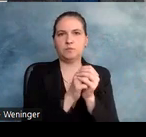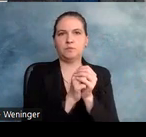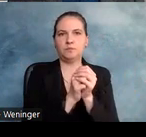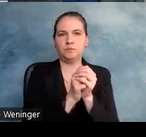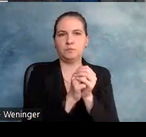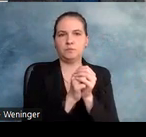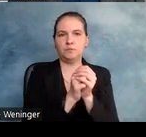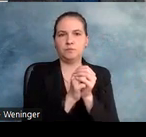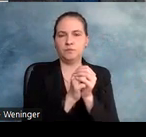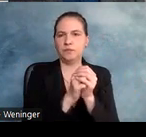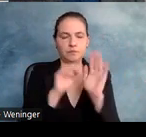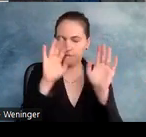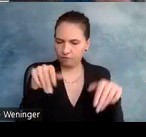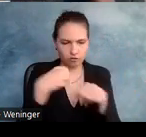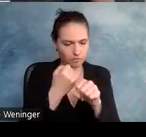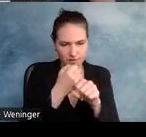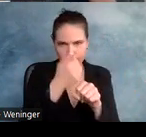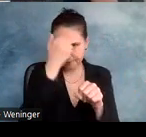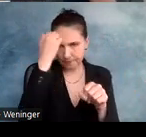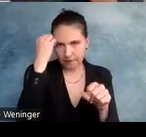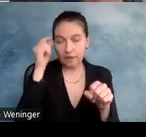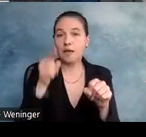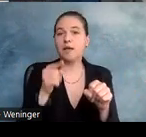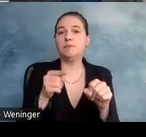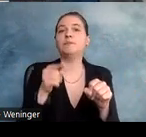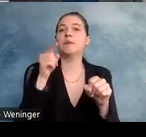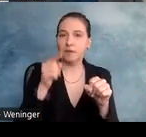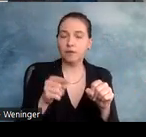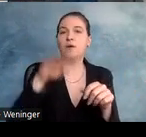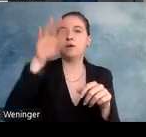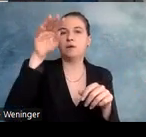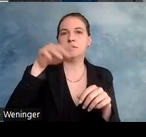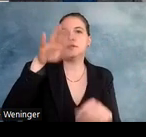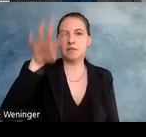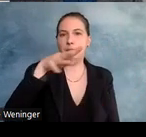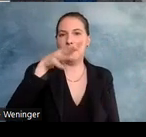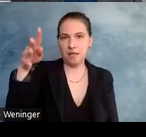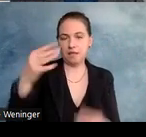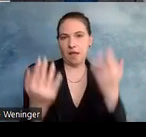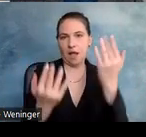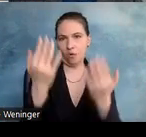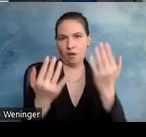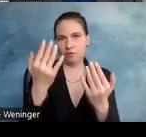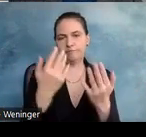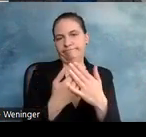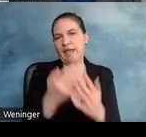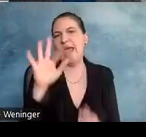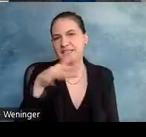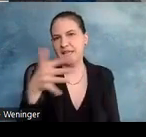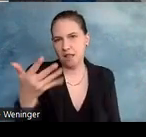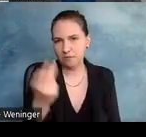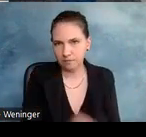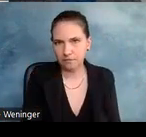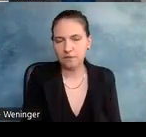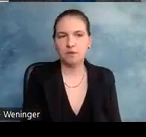gerade was Falsches gemacht, Tabellenkalkulation, heißt, ich habe typischerweise Excel oder